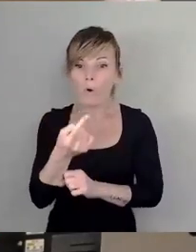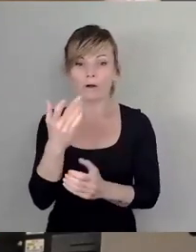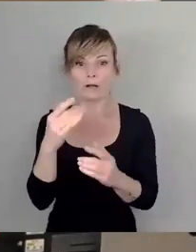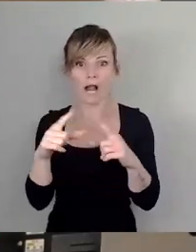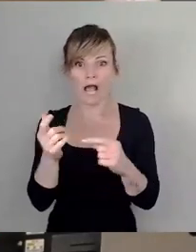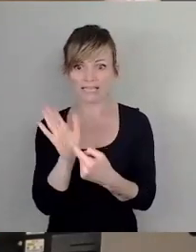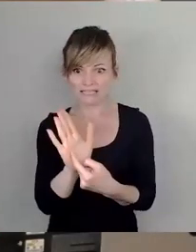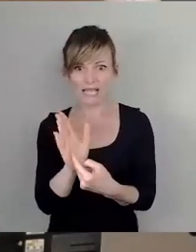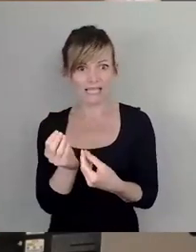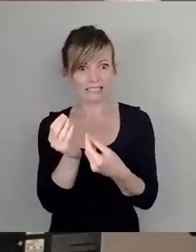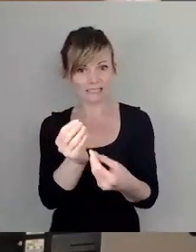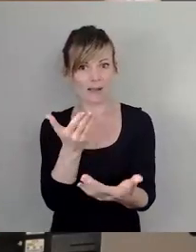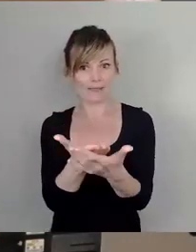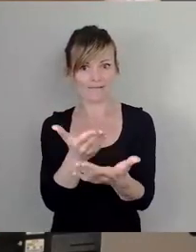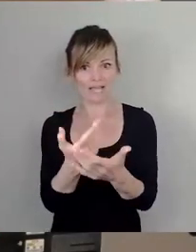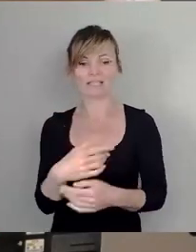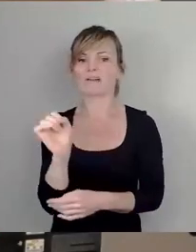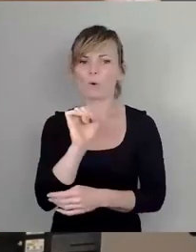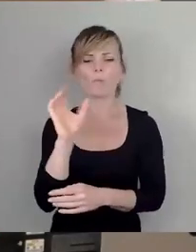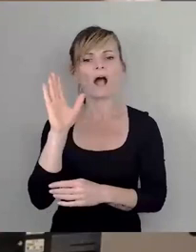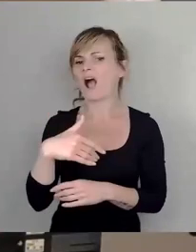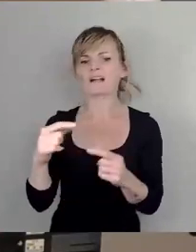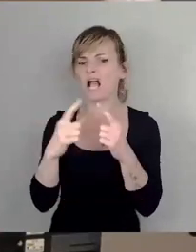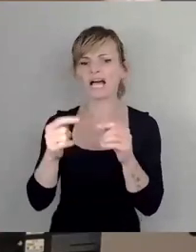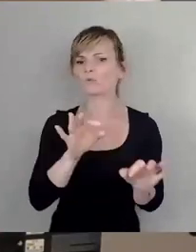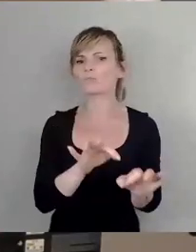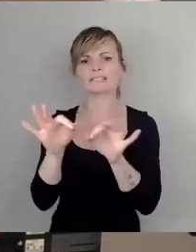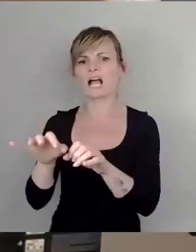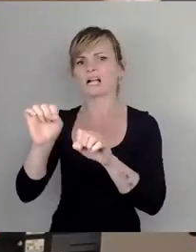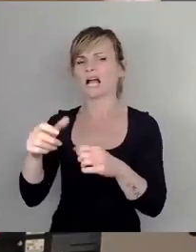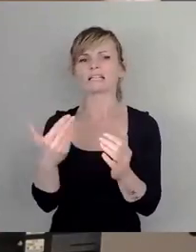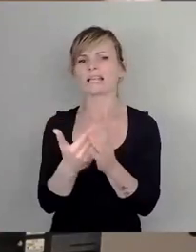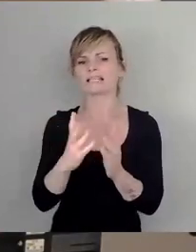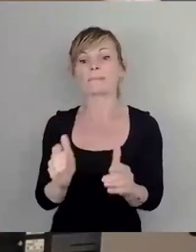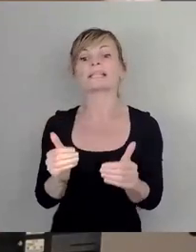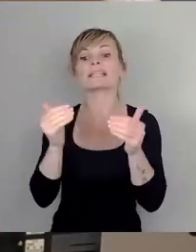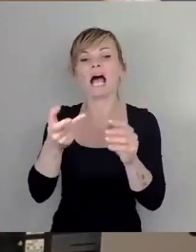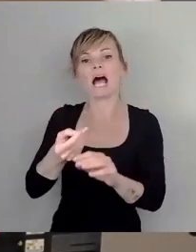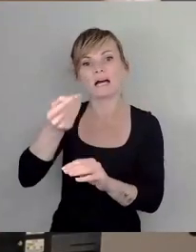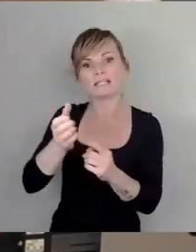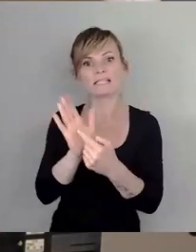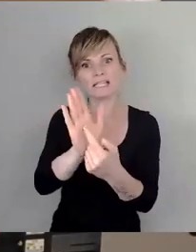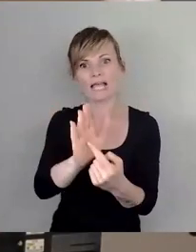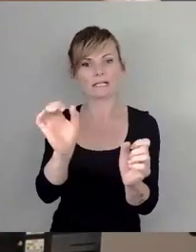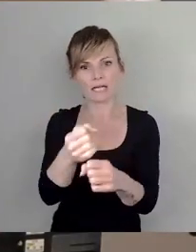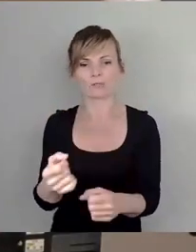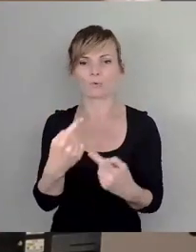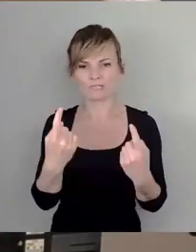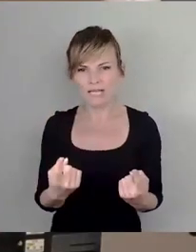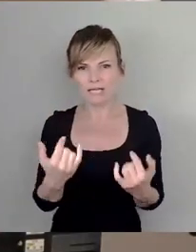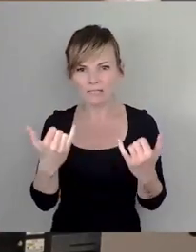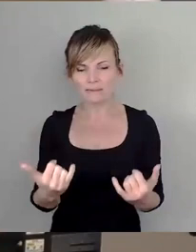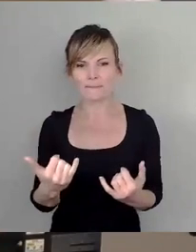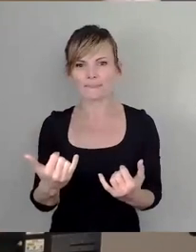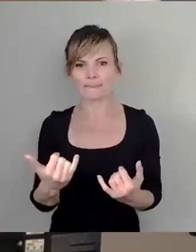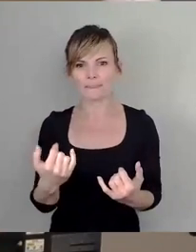Begründung ist, diese Karte ist übertragbar, aus dem Grunde ist das nachreichend nicht möglich und er sitzt im Grunde genommen zwar noch nicht im